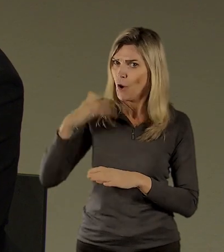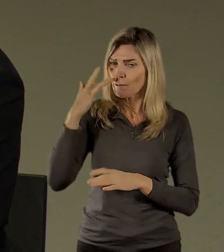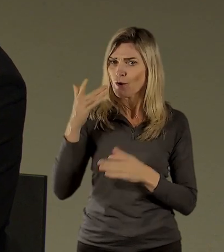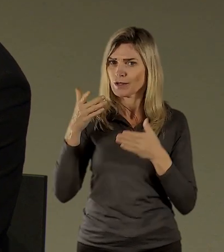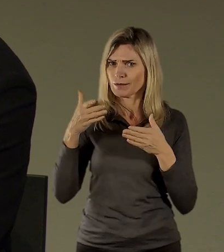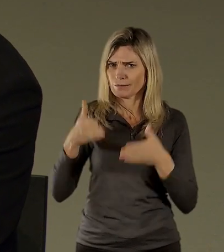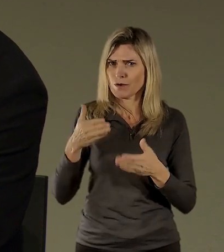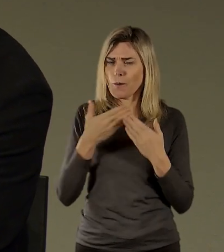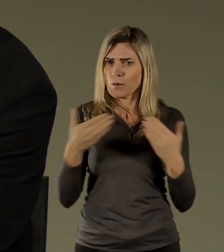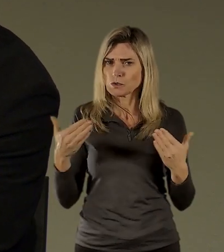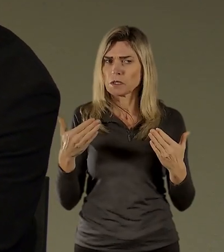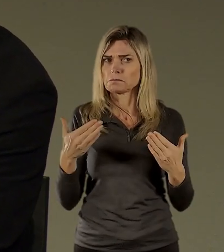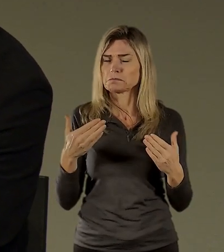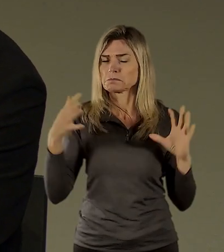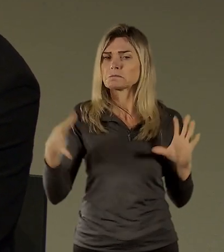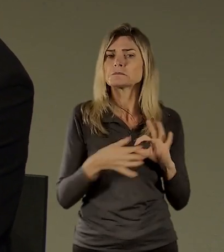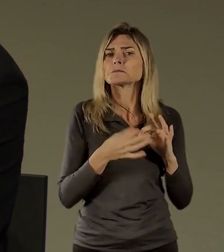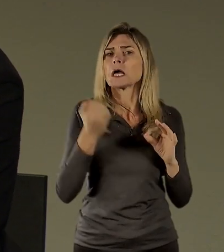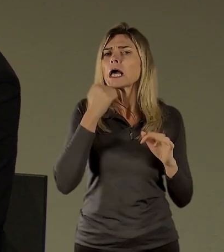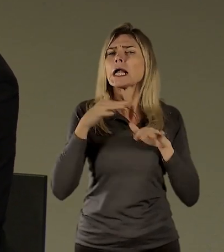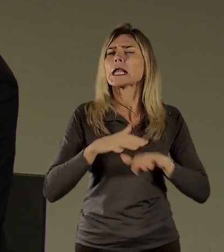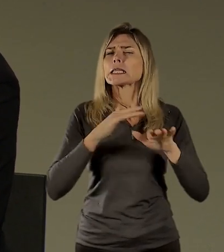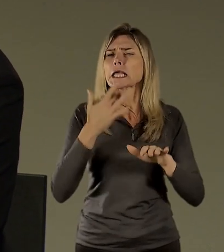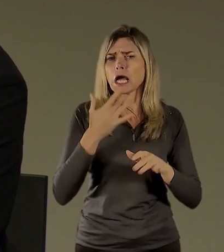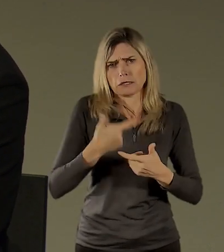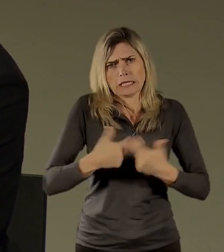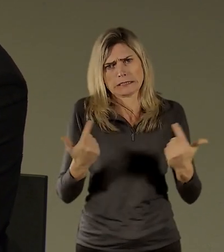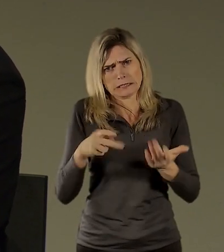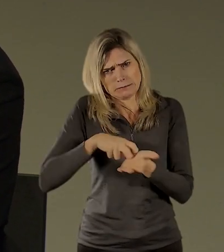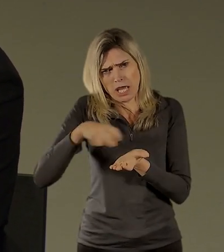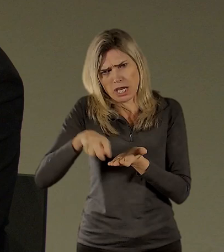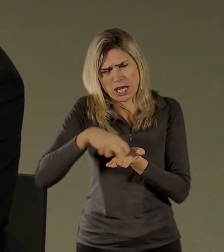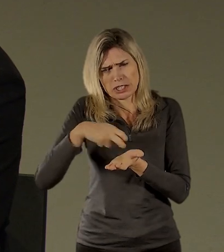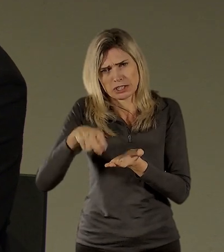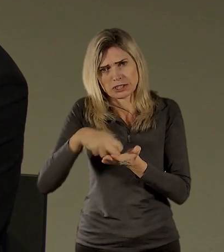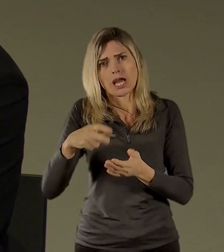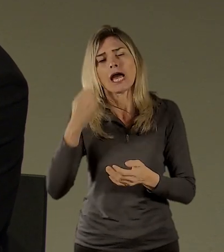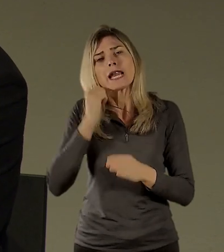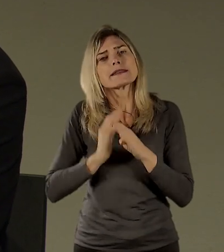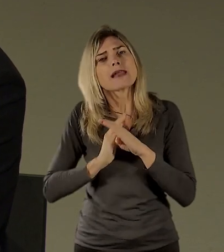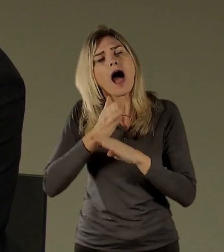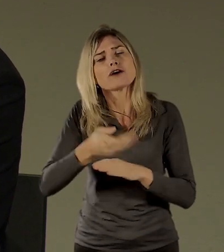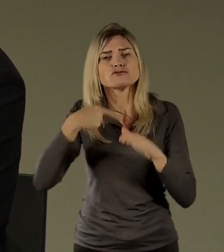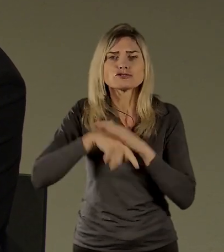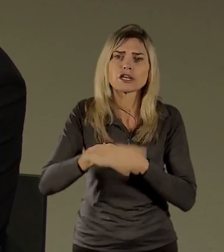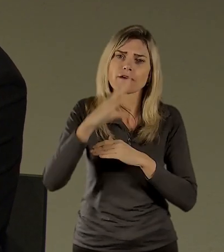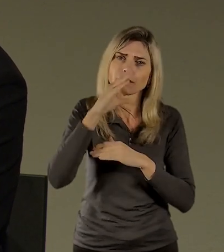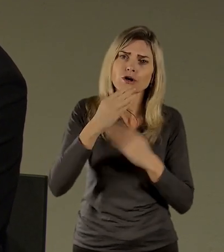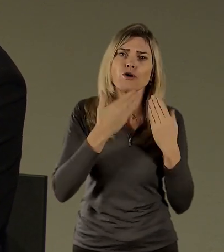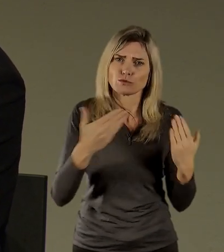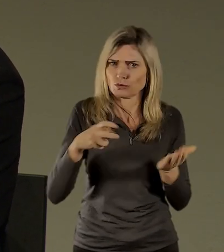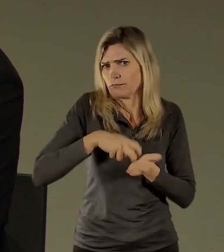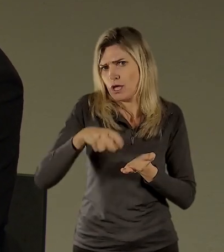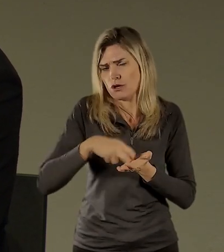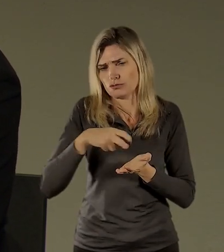budou chodit pěšky a dokonce bych čekal, že i návštěvníci, protože